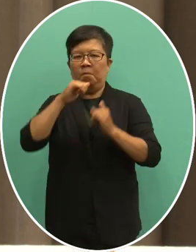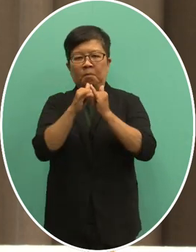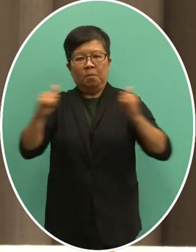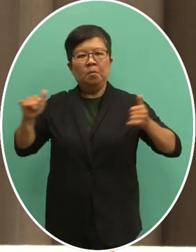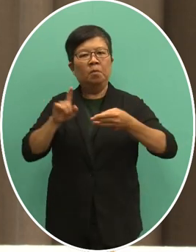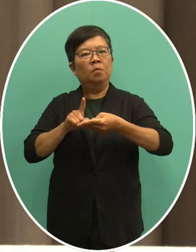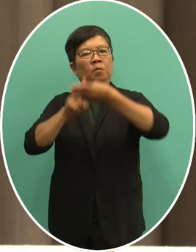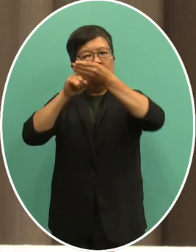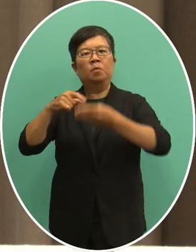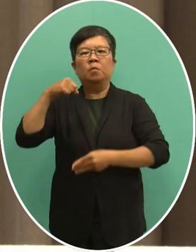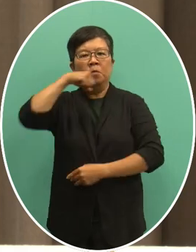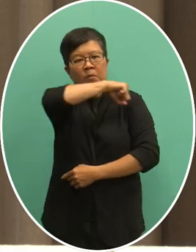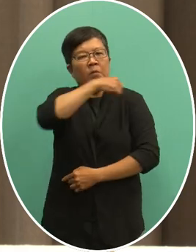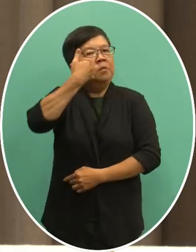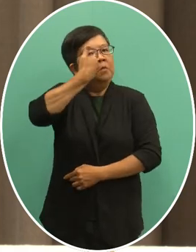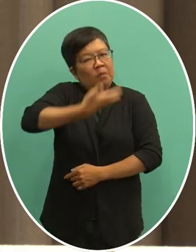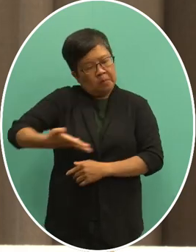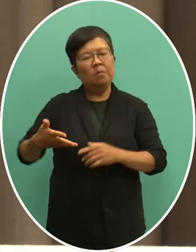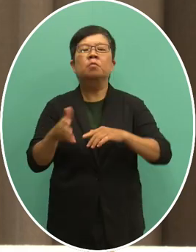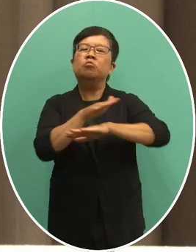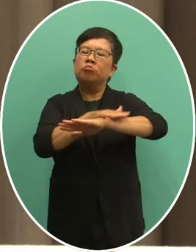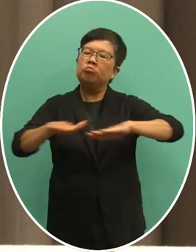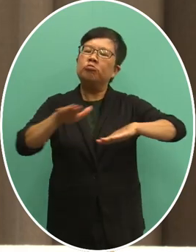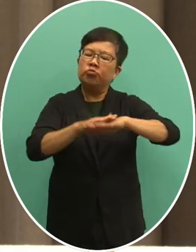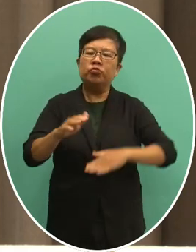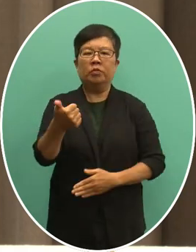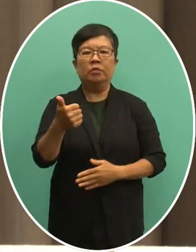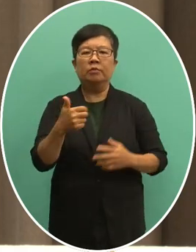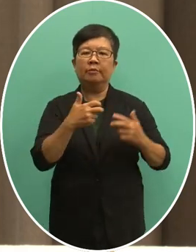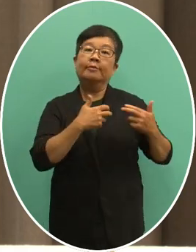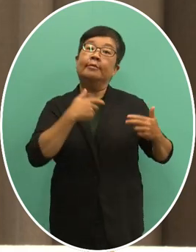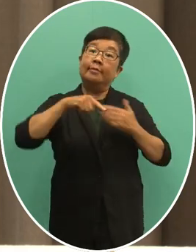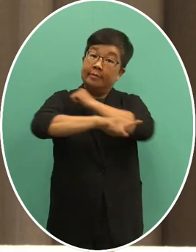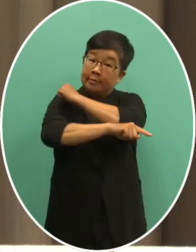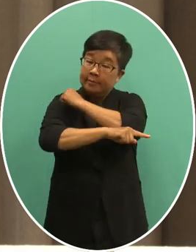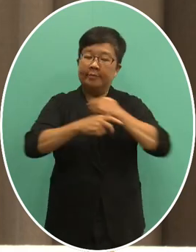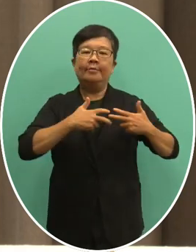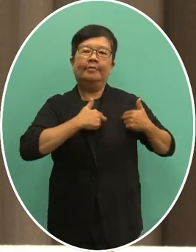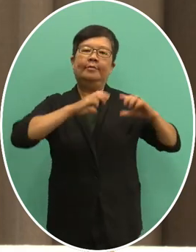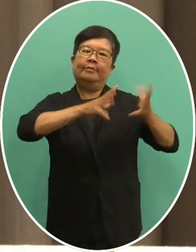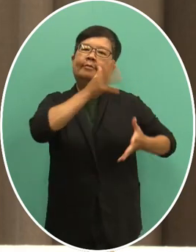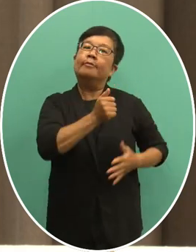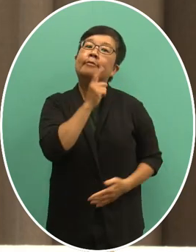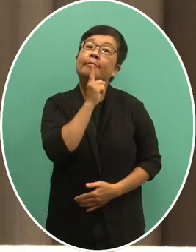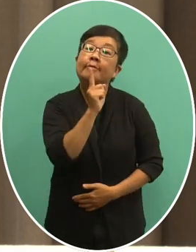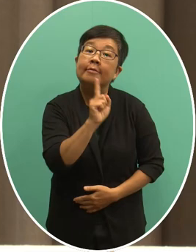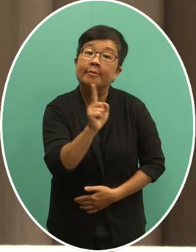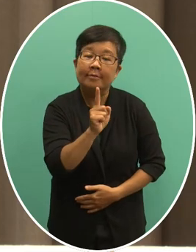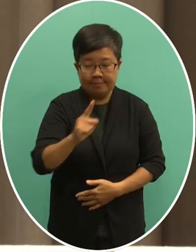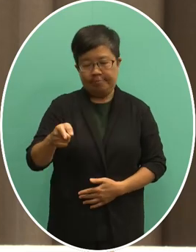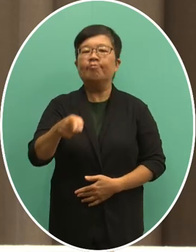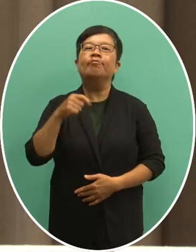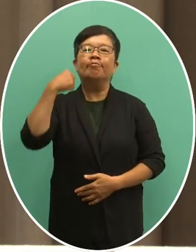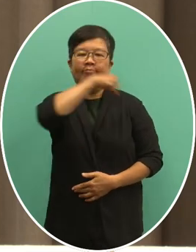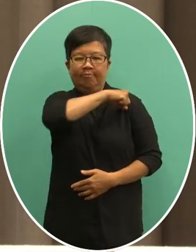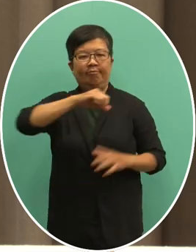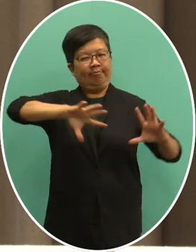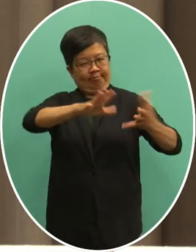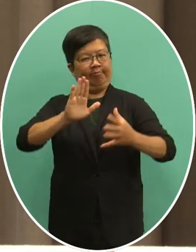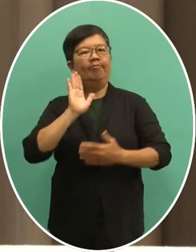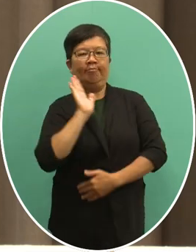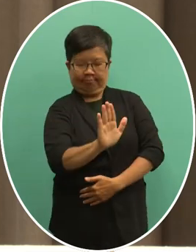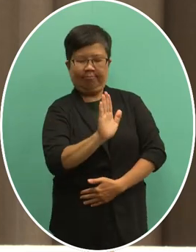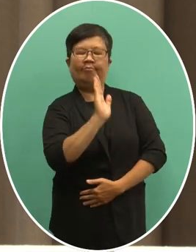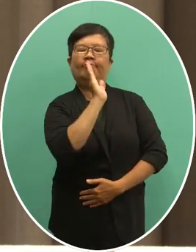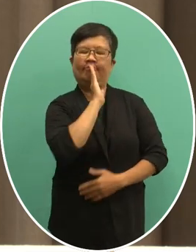台海的安全正如蔡总统说过台湾是世界的台湾外